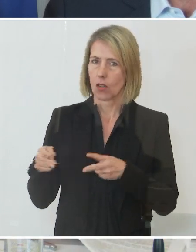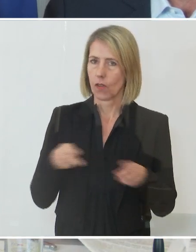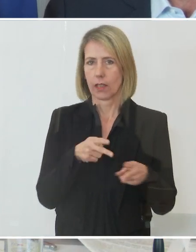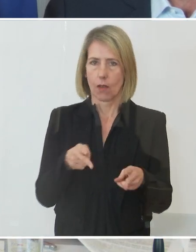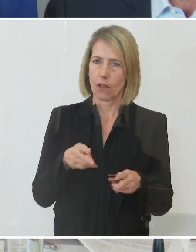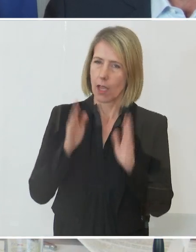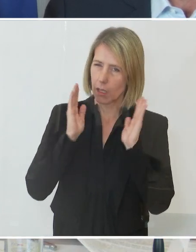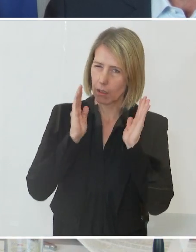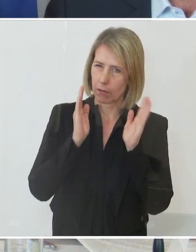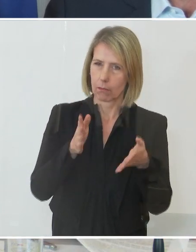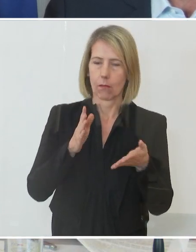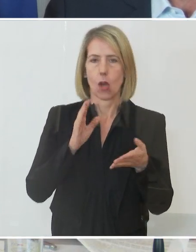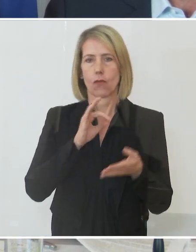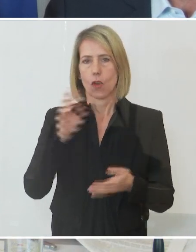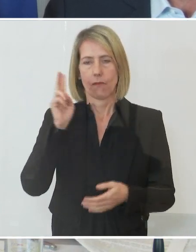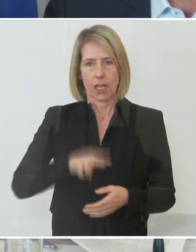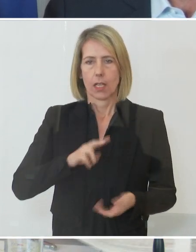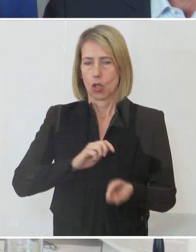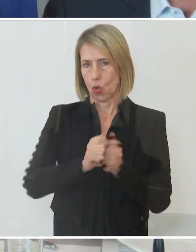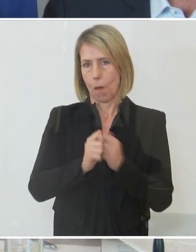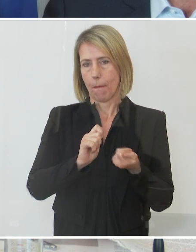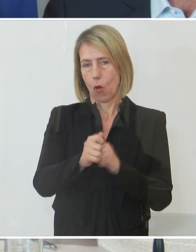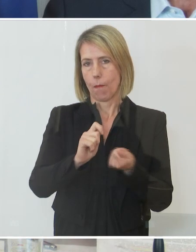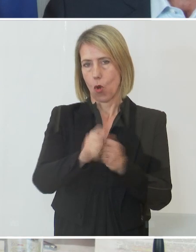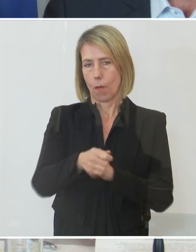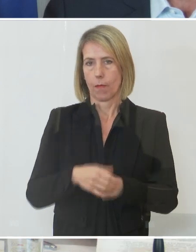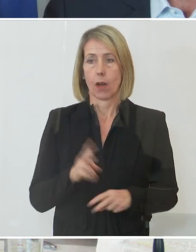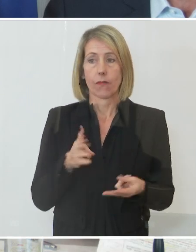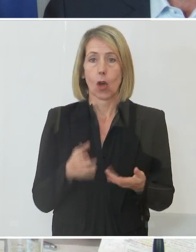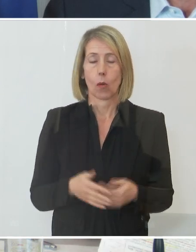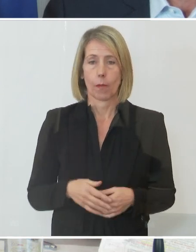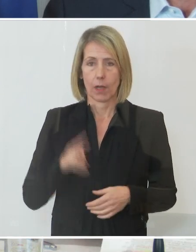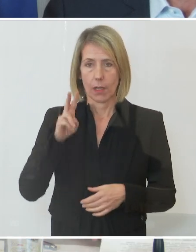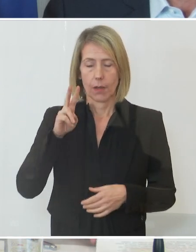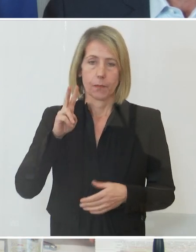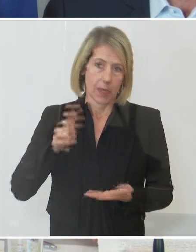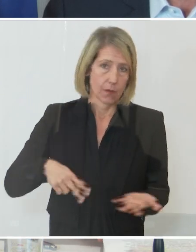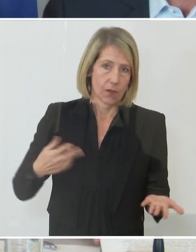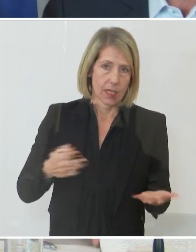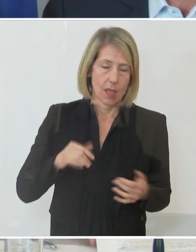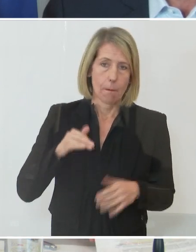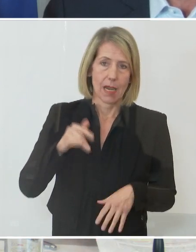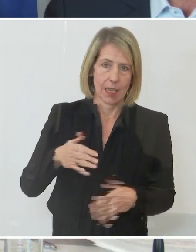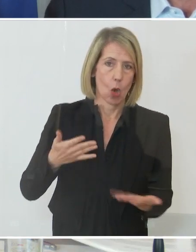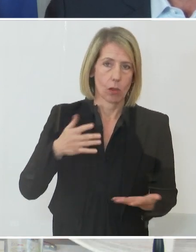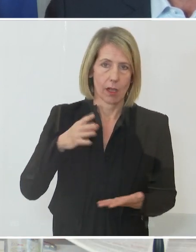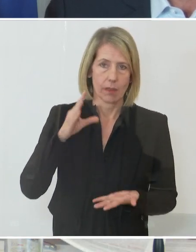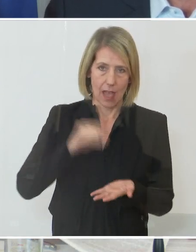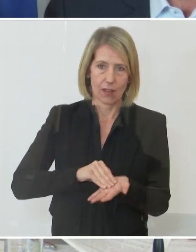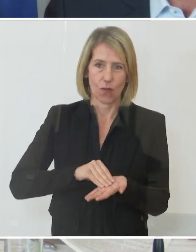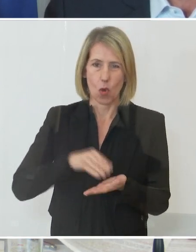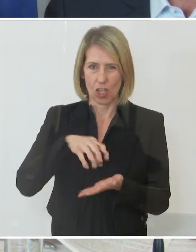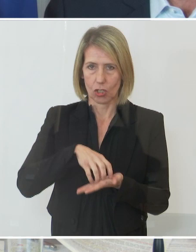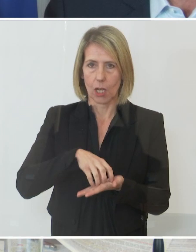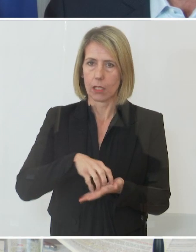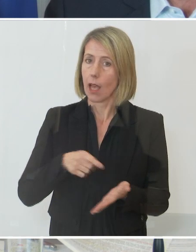Wien vorgesehen und auch umgesetzt. Auch deshalb, weil Wien als Metropole, als Millionenstadt hier auch besonderen Herausforder